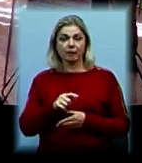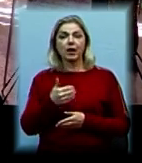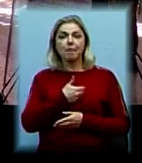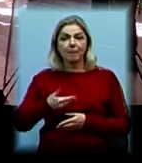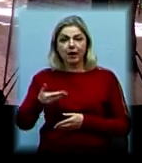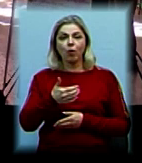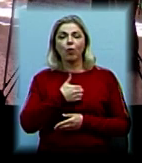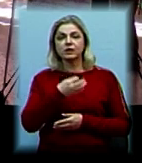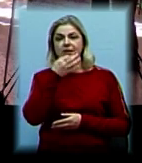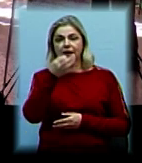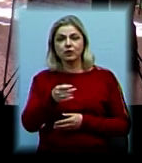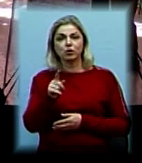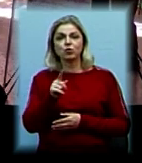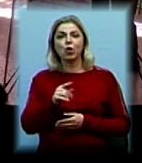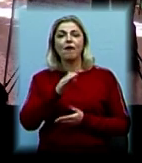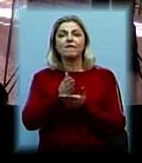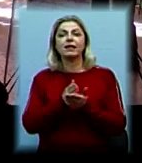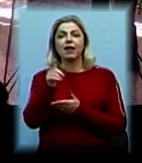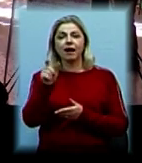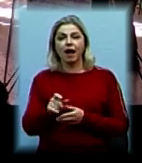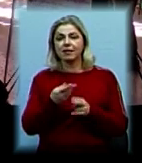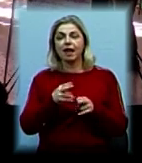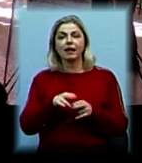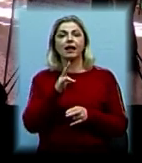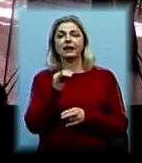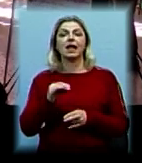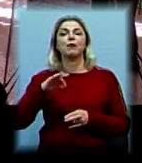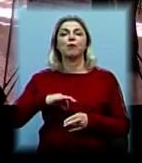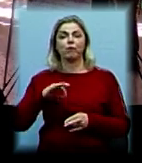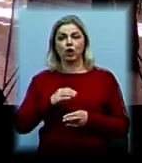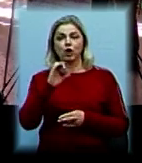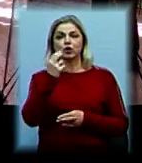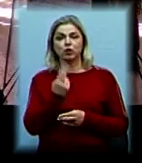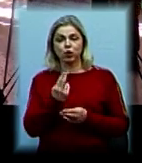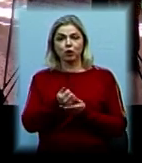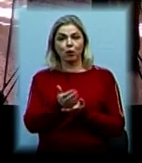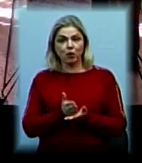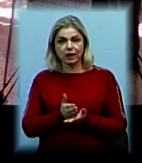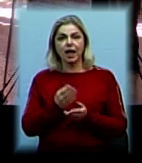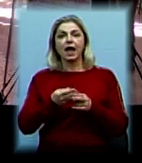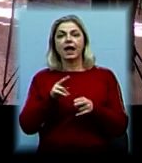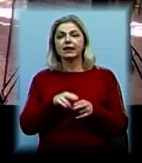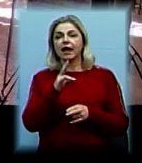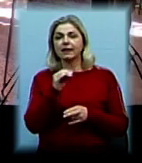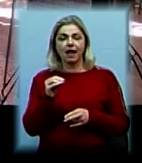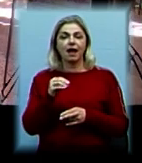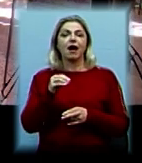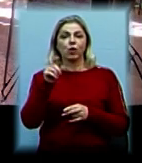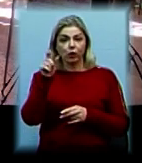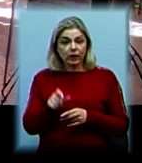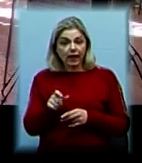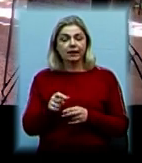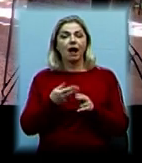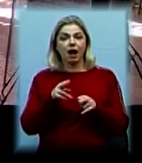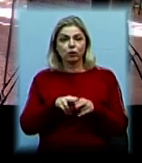ветеран – це не споживач соціальних послуг, це не соціальний паразит 1115 категорія, а це людина,